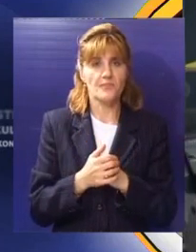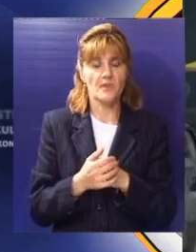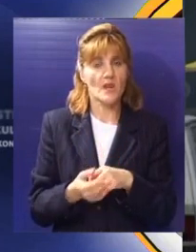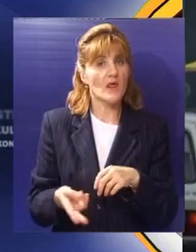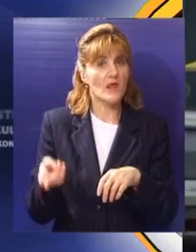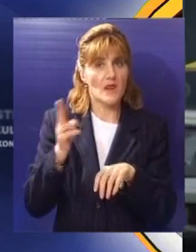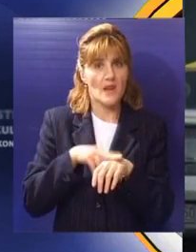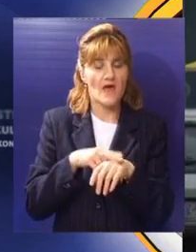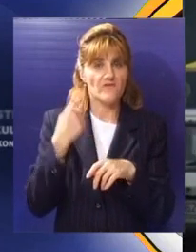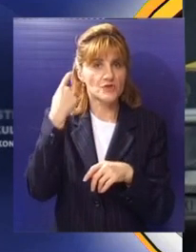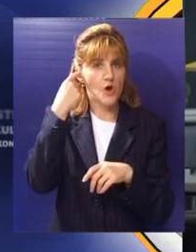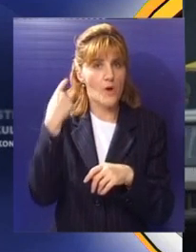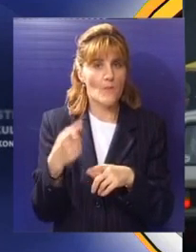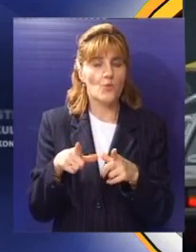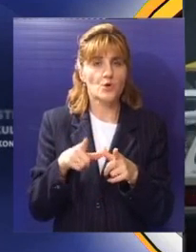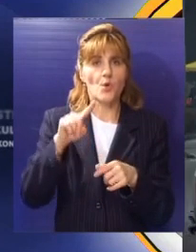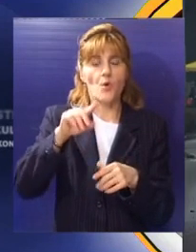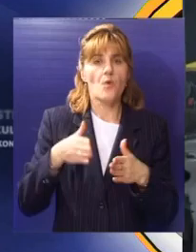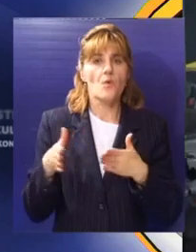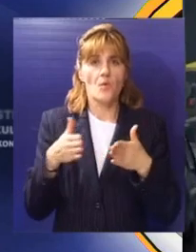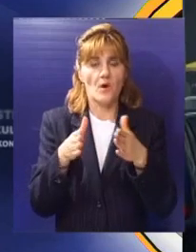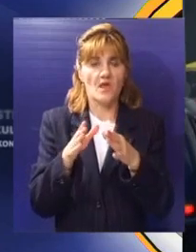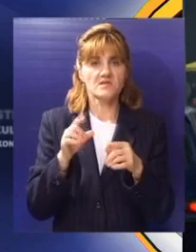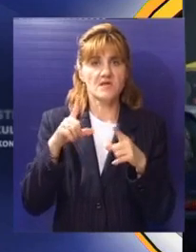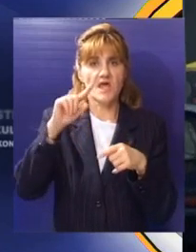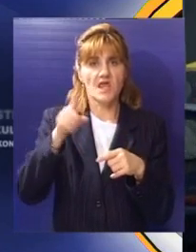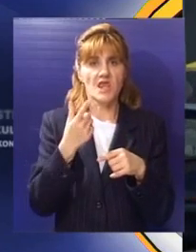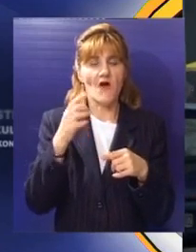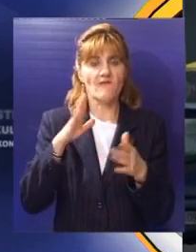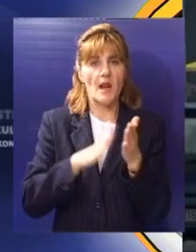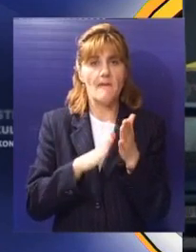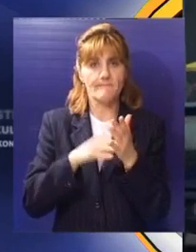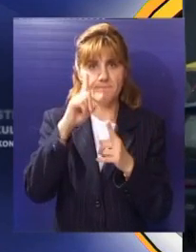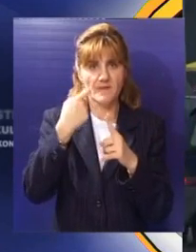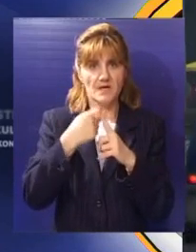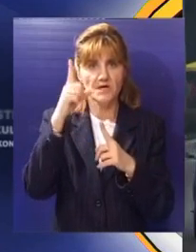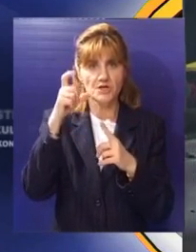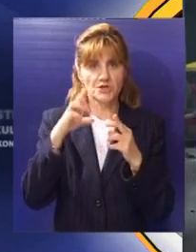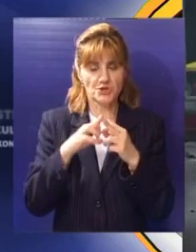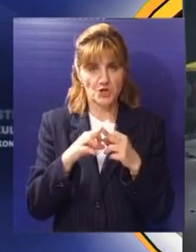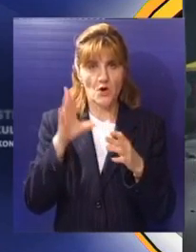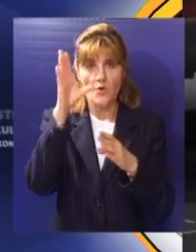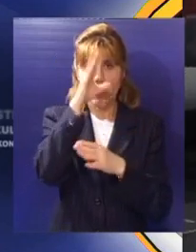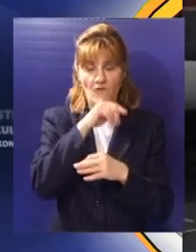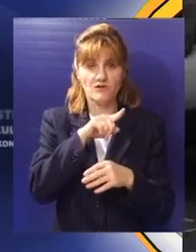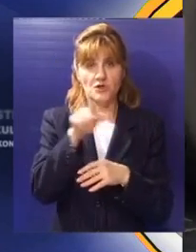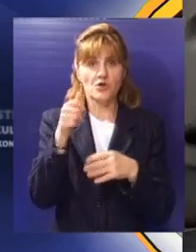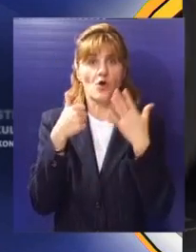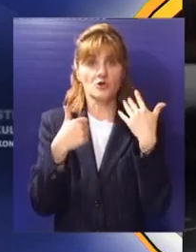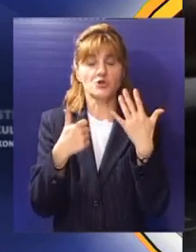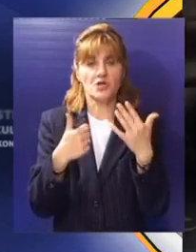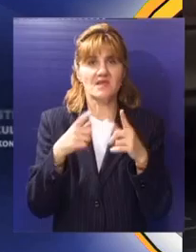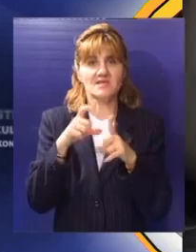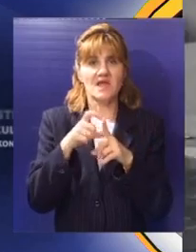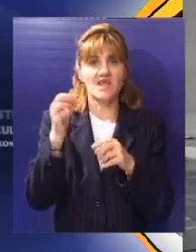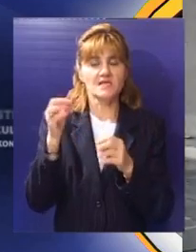Najveća buka u gradu vlada na putu Jovana Mikića. Dnevna buka ovde iznosi do 67 decibela, a u toku noći i do 60